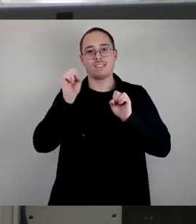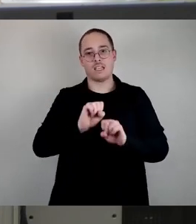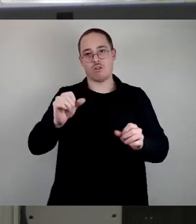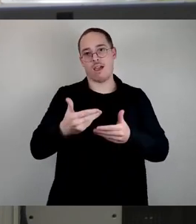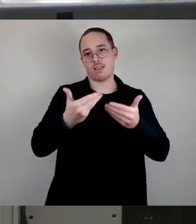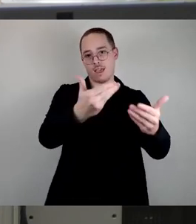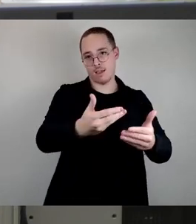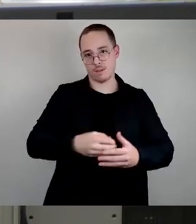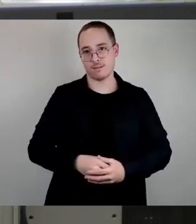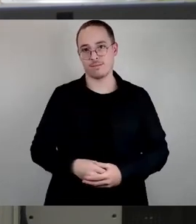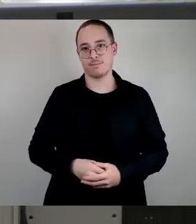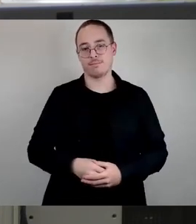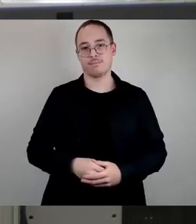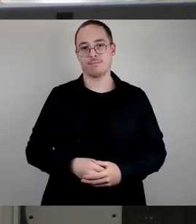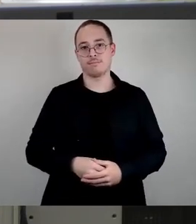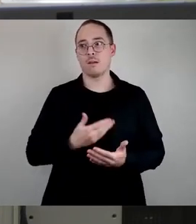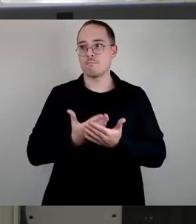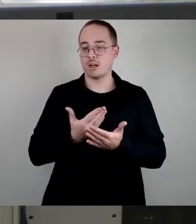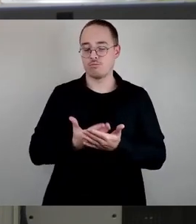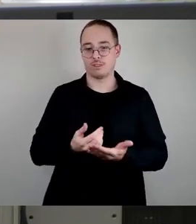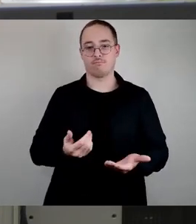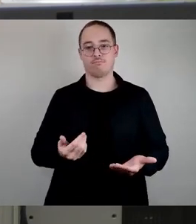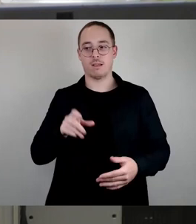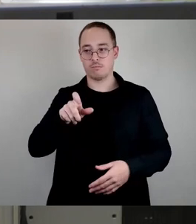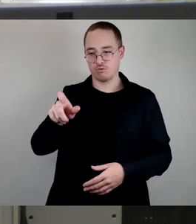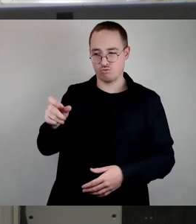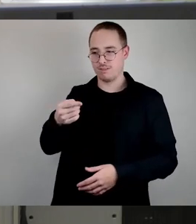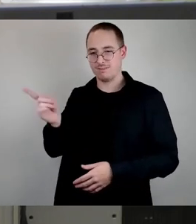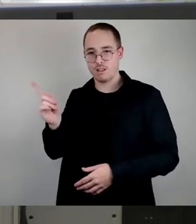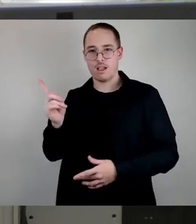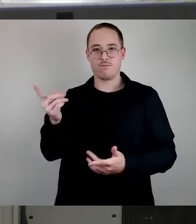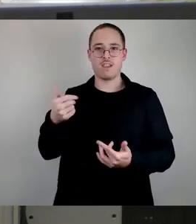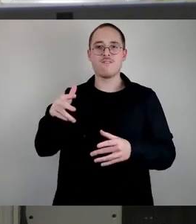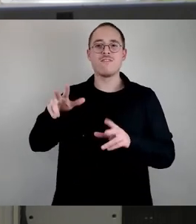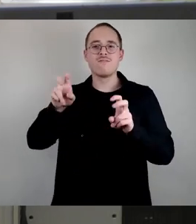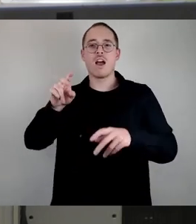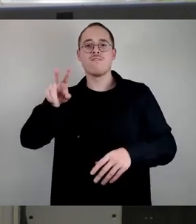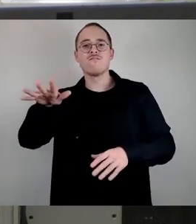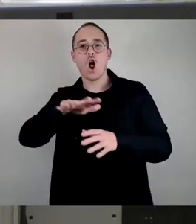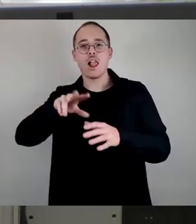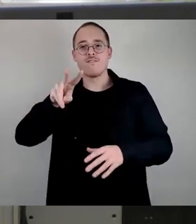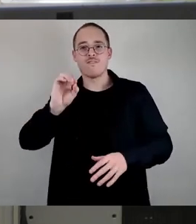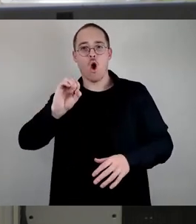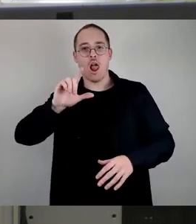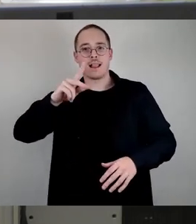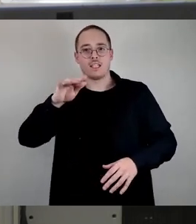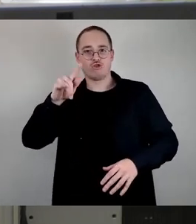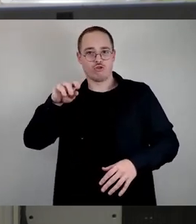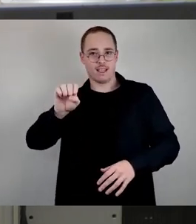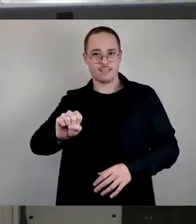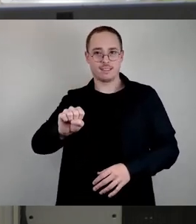eben jeder, der ein völkisches, der ein rassistisches Bild hat, den Juden eben keinerlei